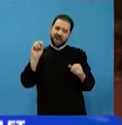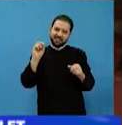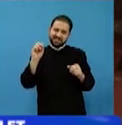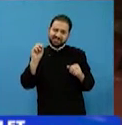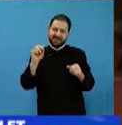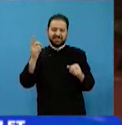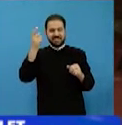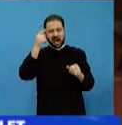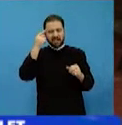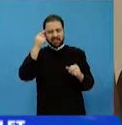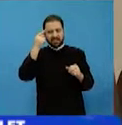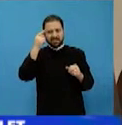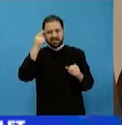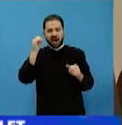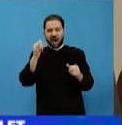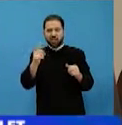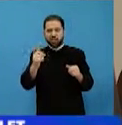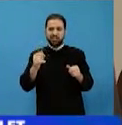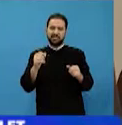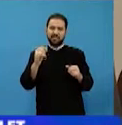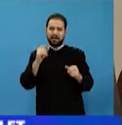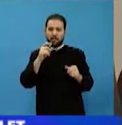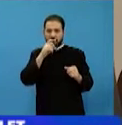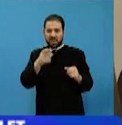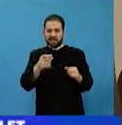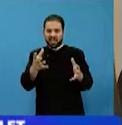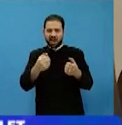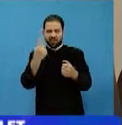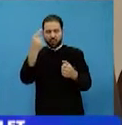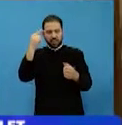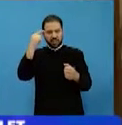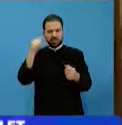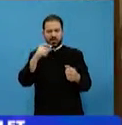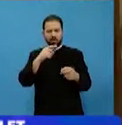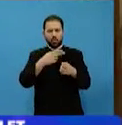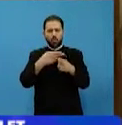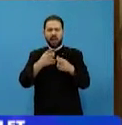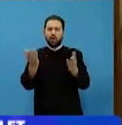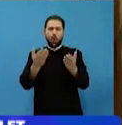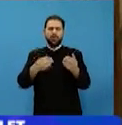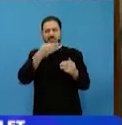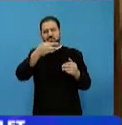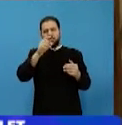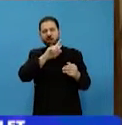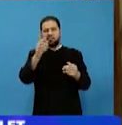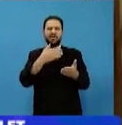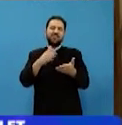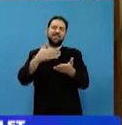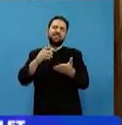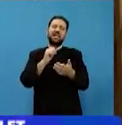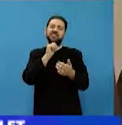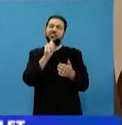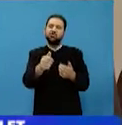iată că acest băiețel avea un gând atât de curat, încât orice ar fi spus Sfântul Paisie, nu l-ar fi îndepărtat